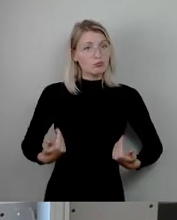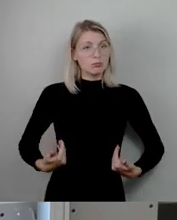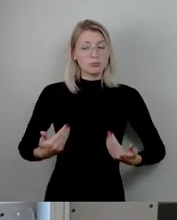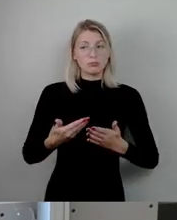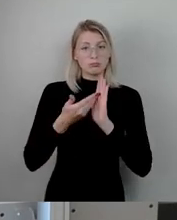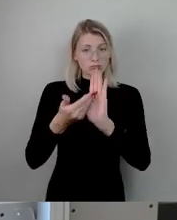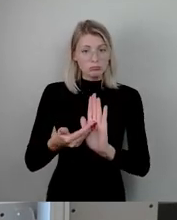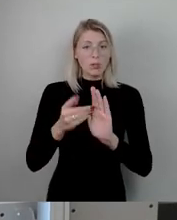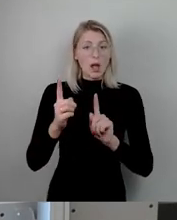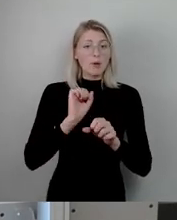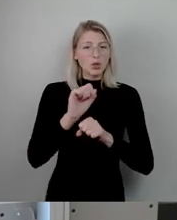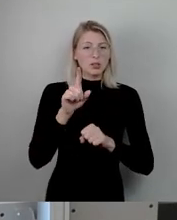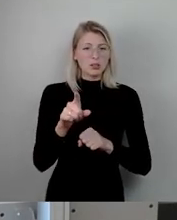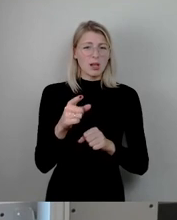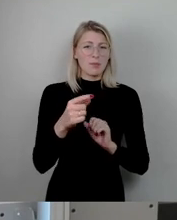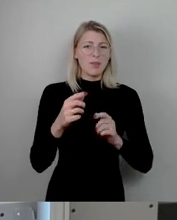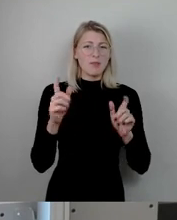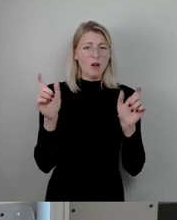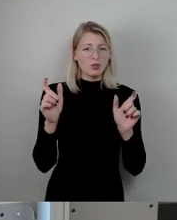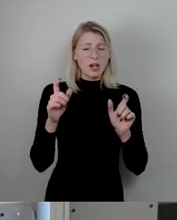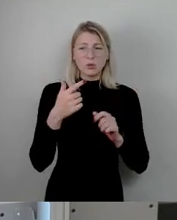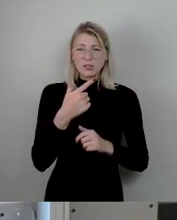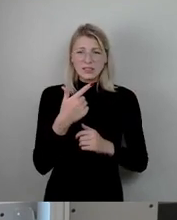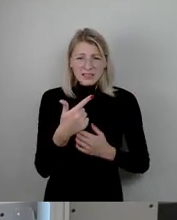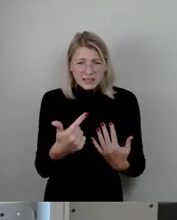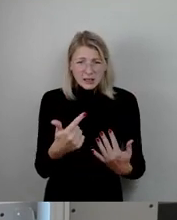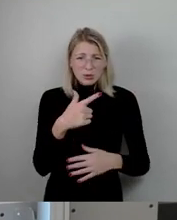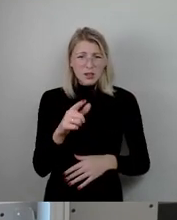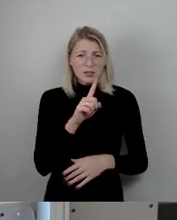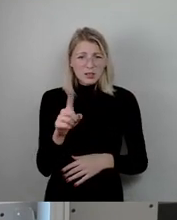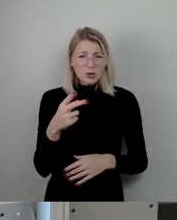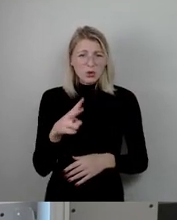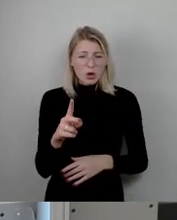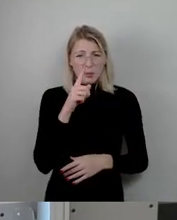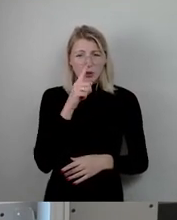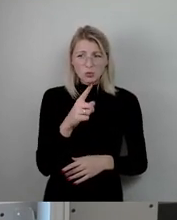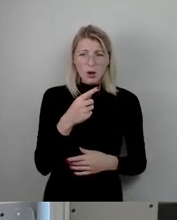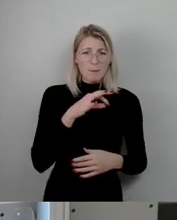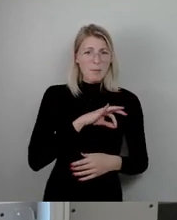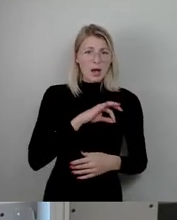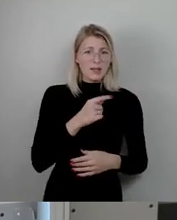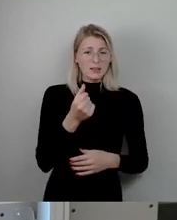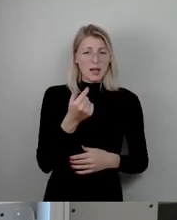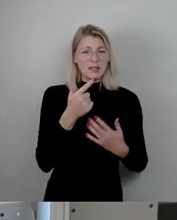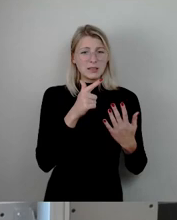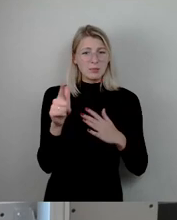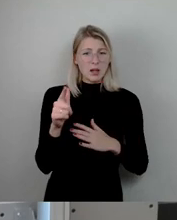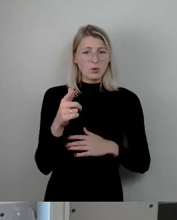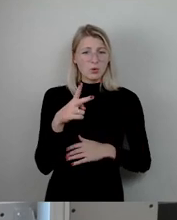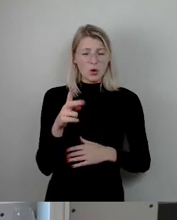Veranstaltung mittlerweile 27.000 Euro kostet, das Preisgeld aber nur 7.000 Euro sind, dann läuft irgendetwas schief.